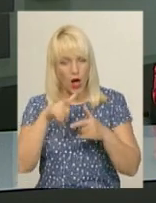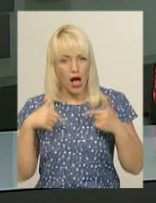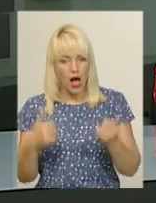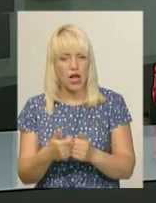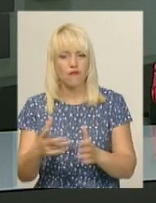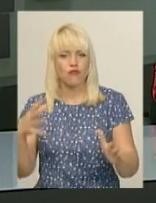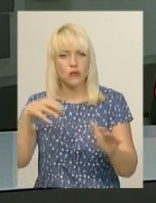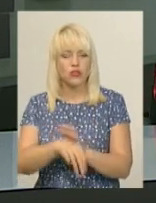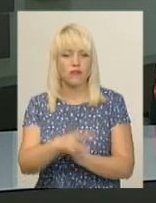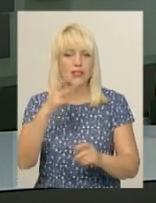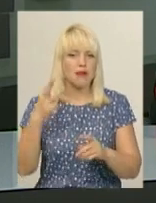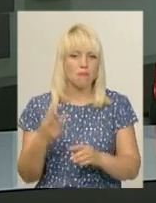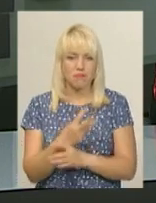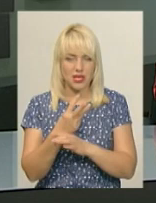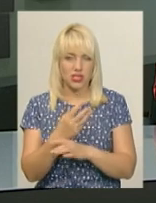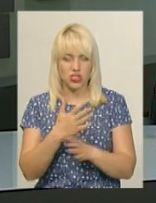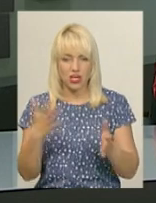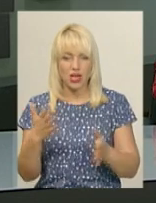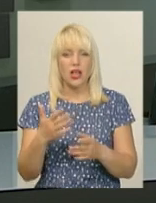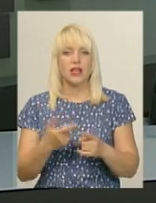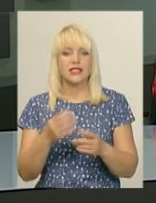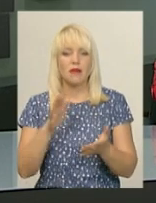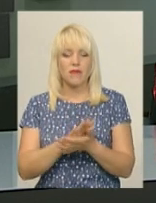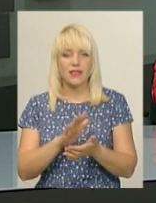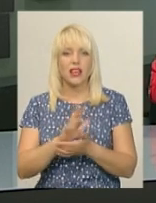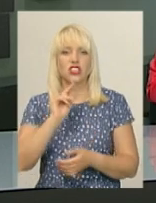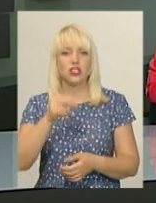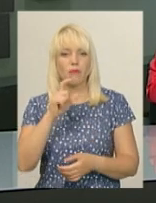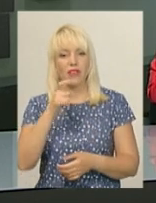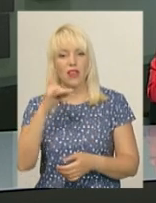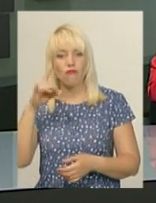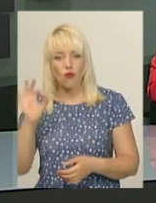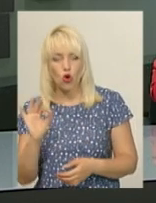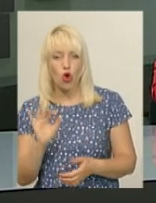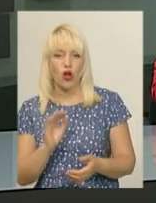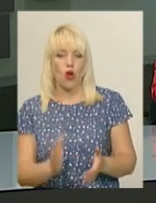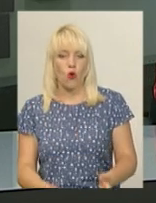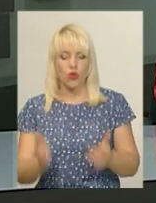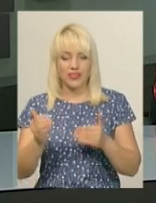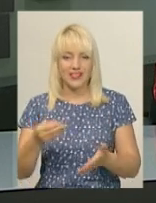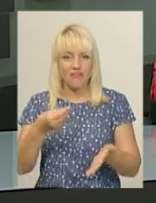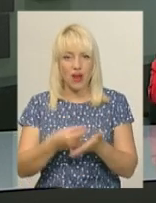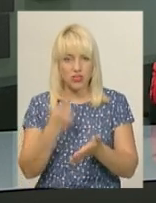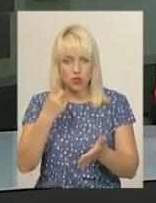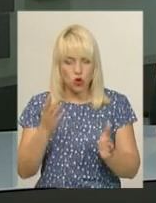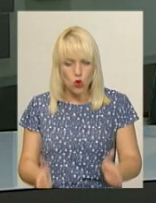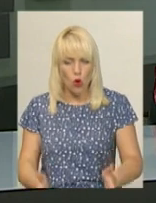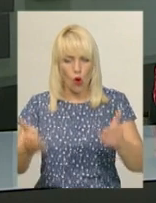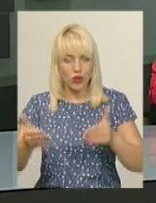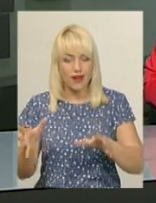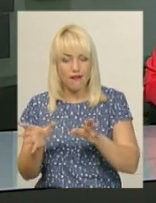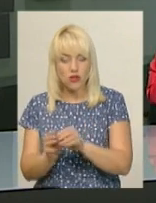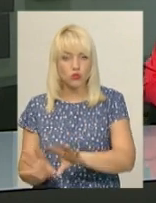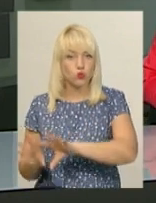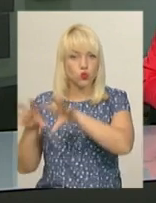побутового сміття, ніж євроконтейнери, які зараз використовує спецкомунтранс. Вартість одного контейнера разом з установкою